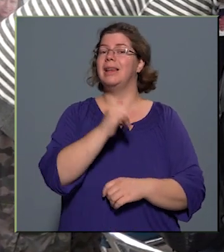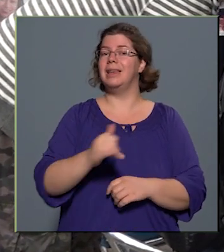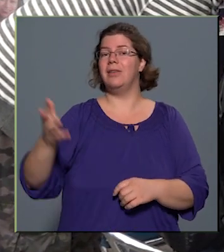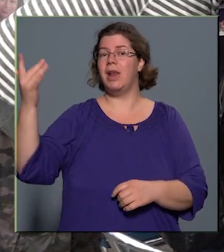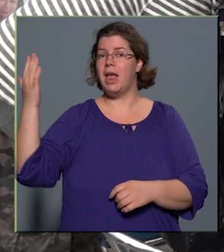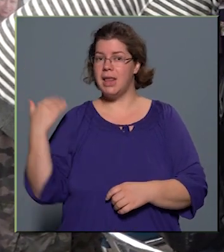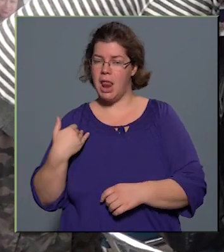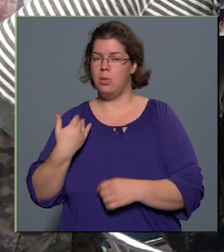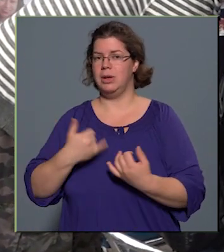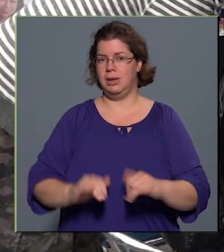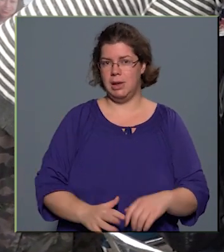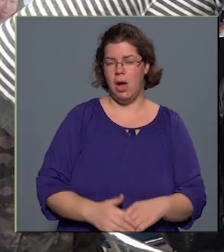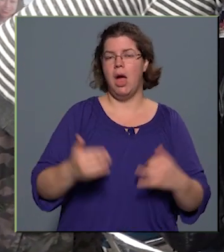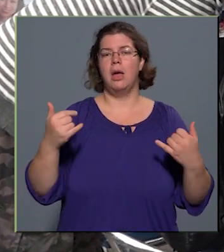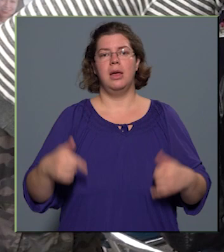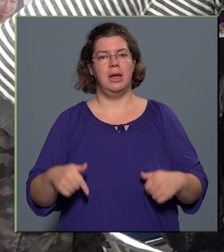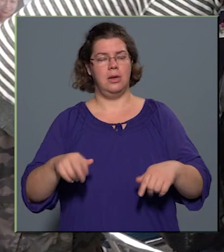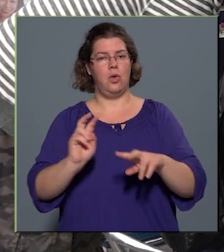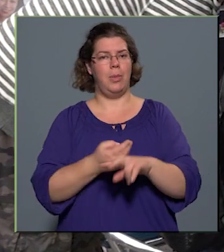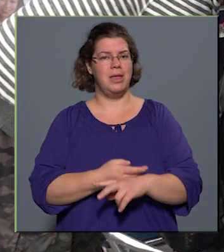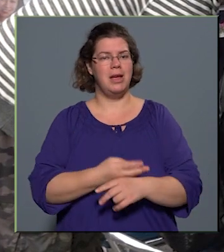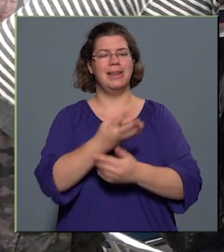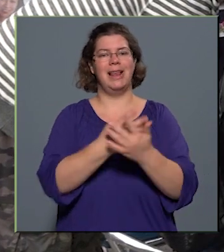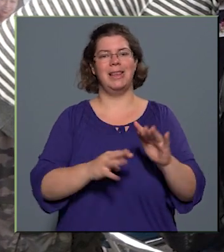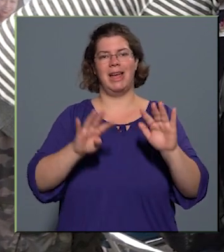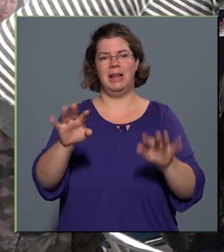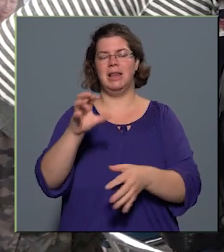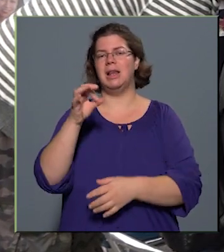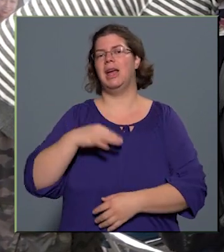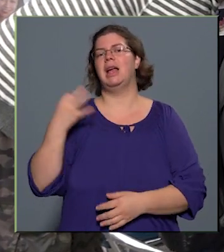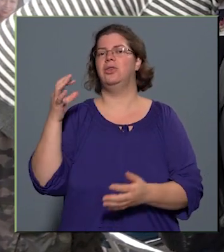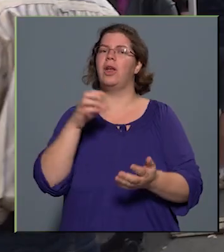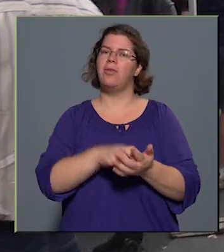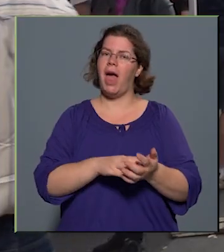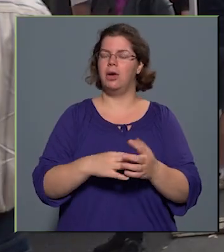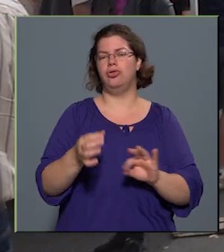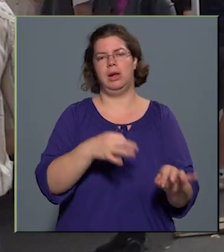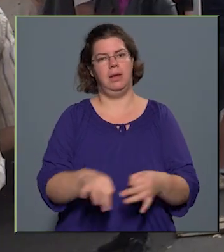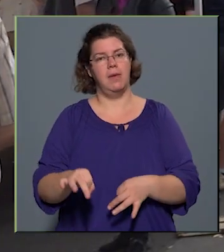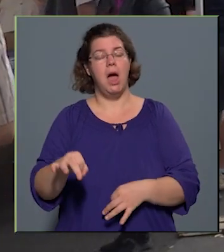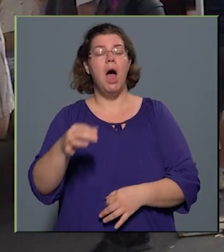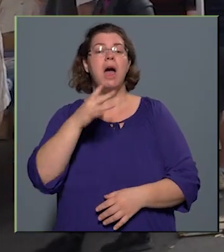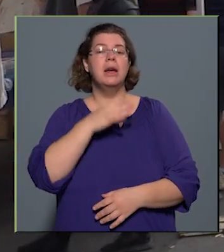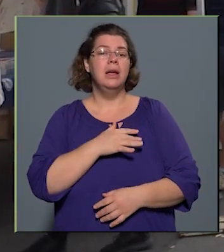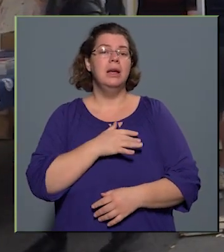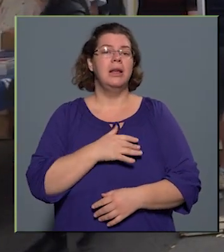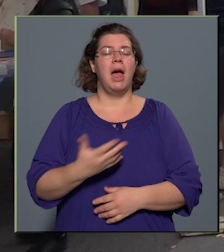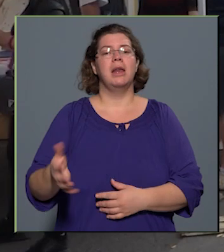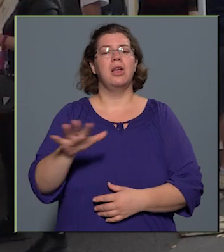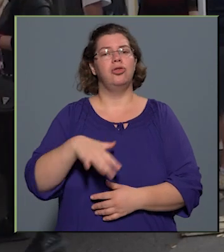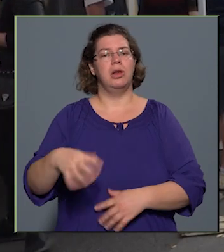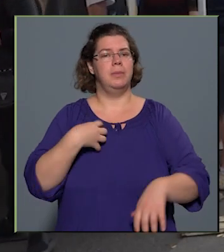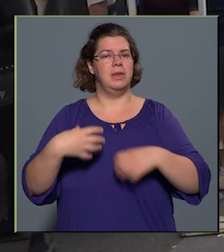kőbányán a 99. egészségváros rendezvény. A program a Richter társadalmi szerepvállalásának egy